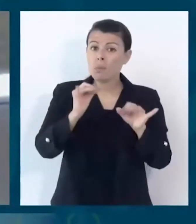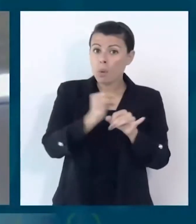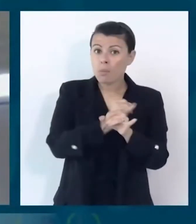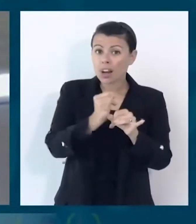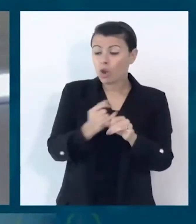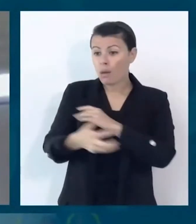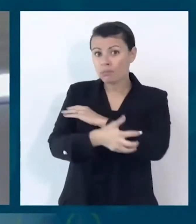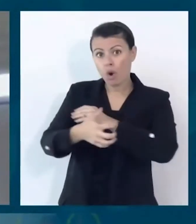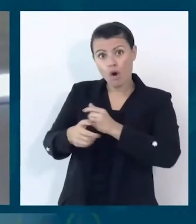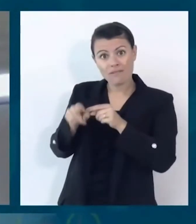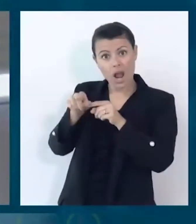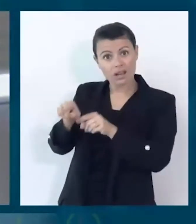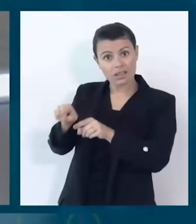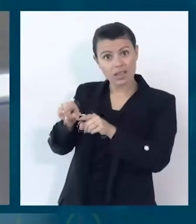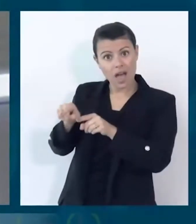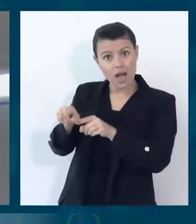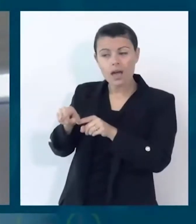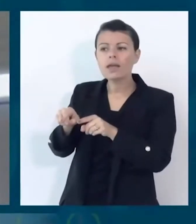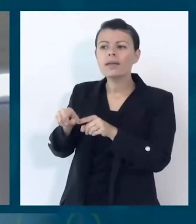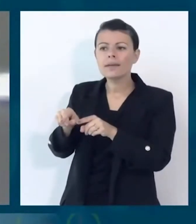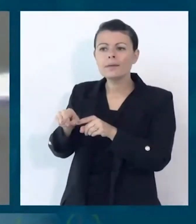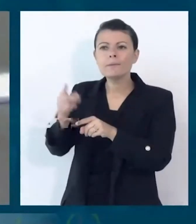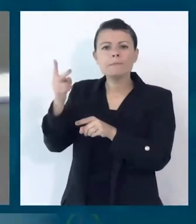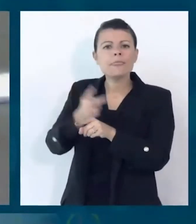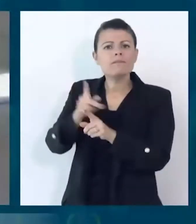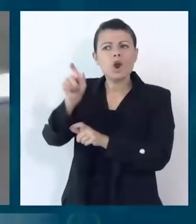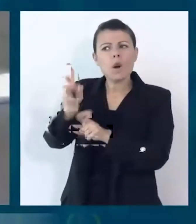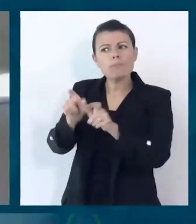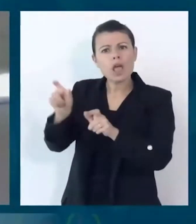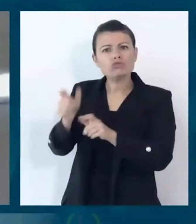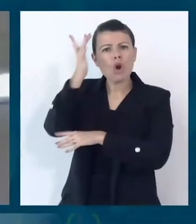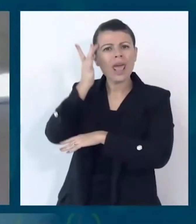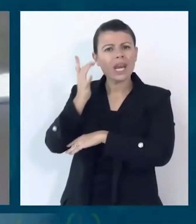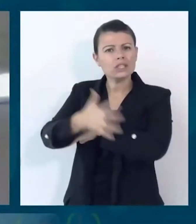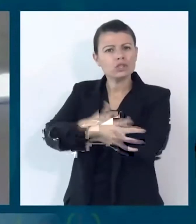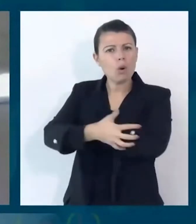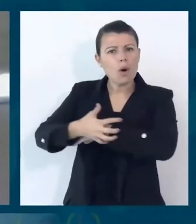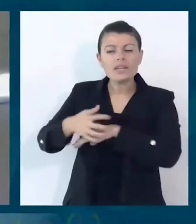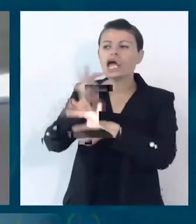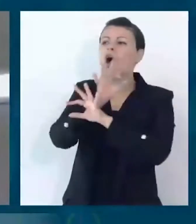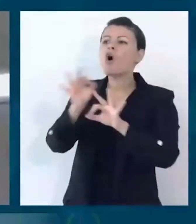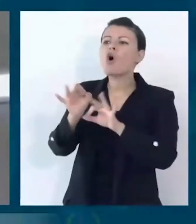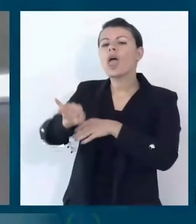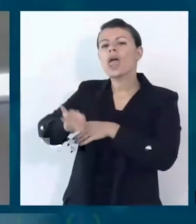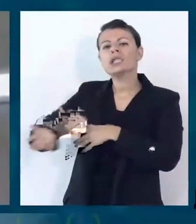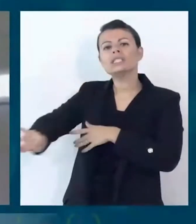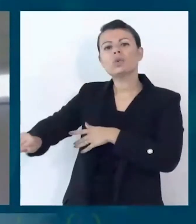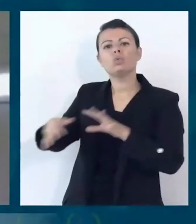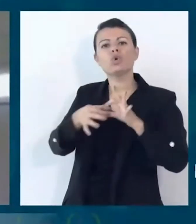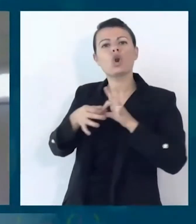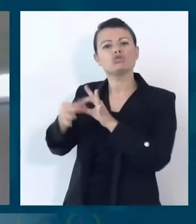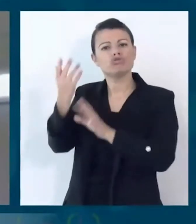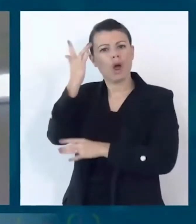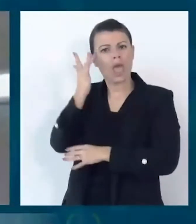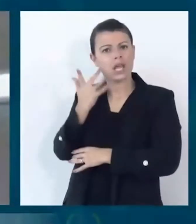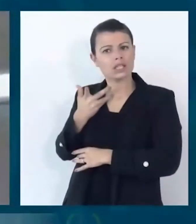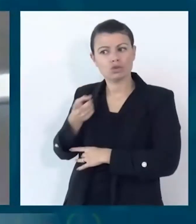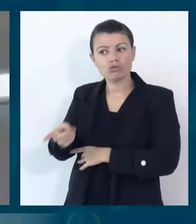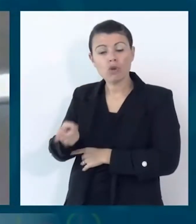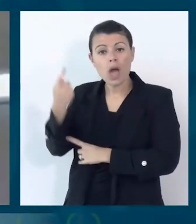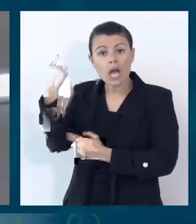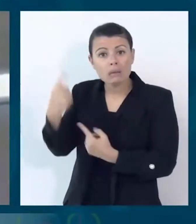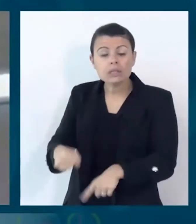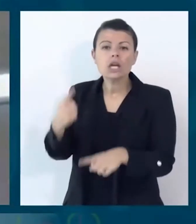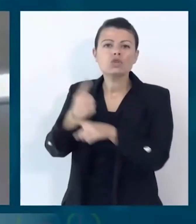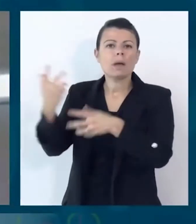aspetto il numero di persone a rischio di povertà o di esclusione sociale dovrebbe essere ridotto di